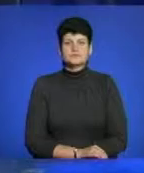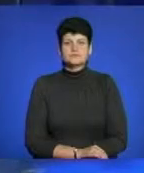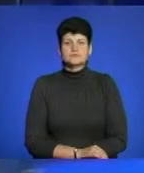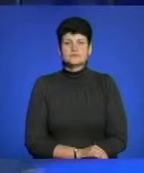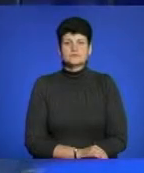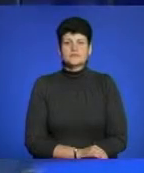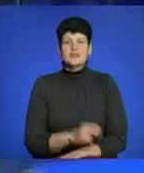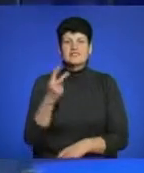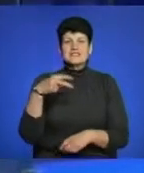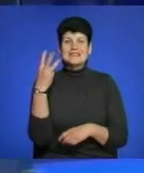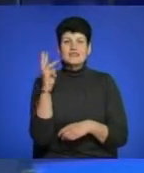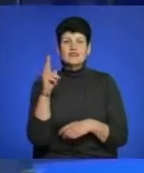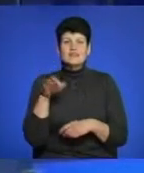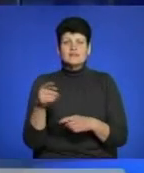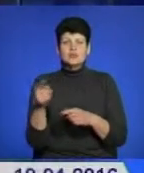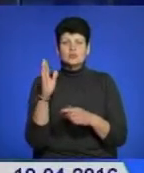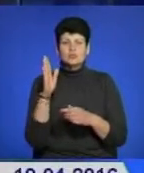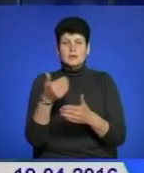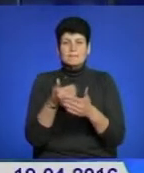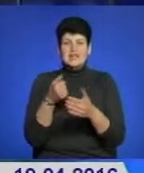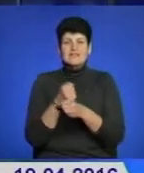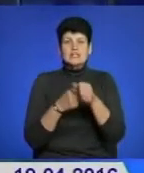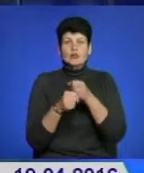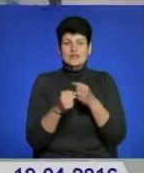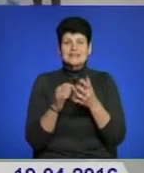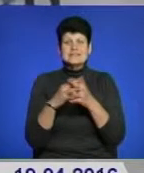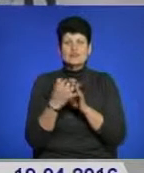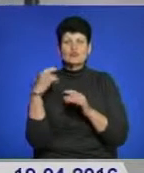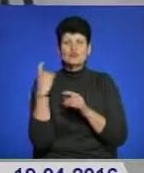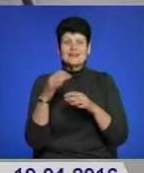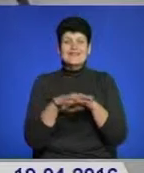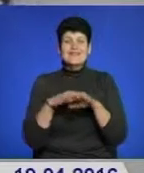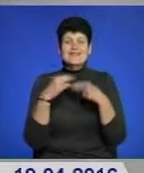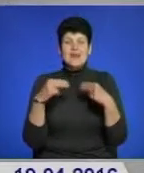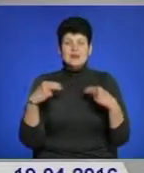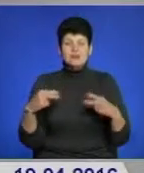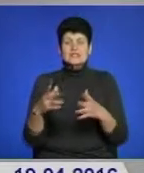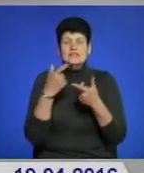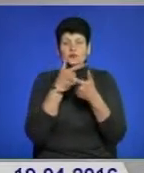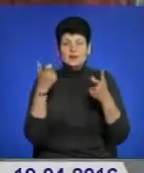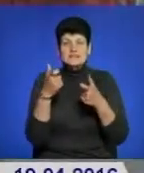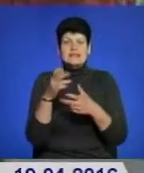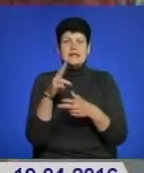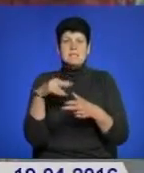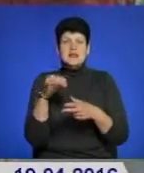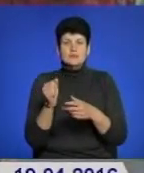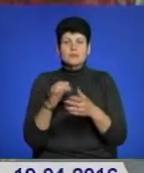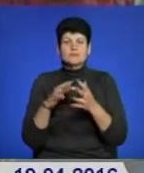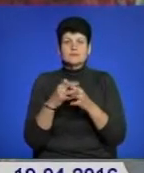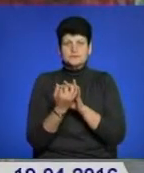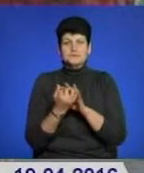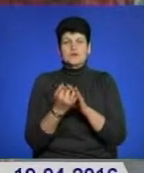23 квітня у Тернополі відбудеться передвеликодній сільськогосподарський ярмарок. За інформацією Департаменту агропромислового розвитку,